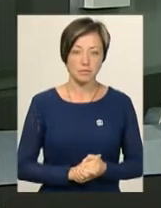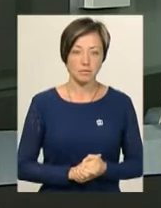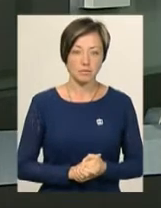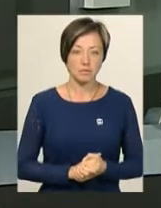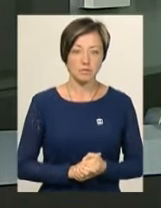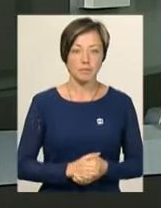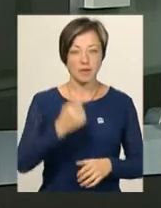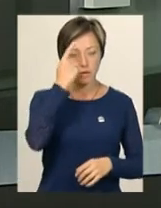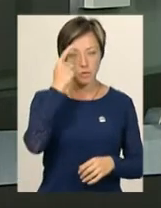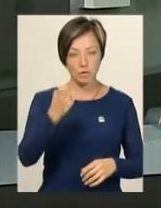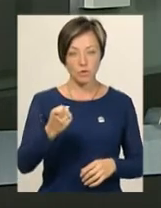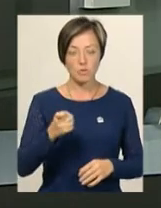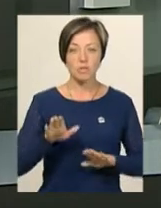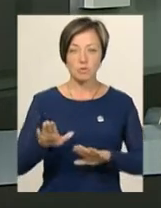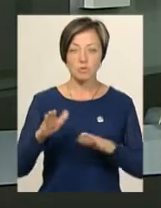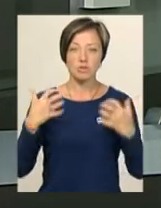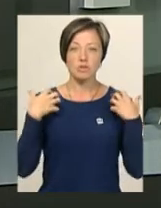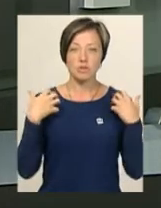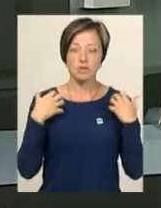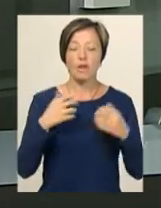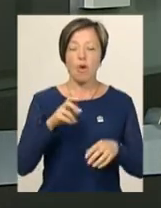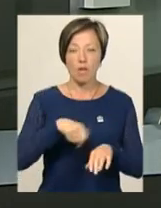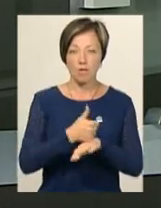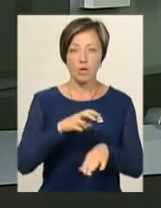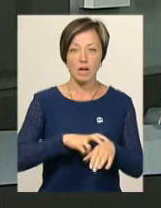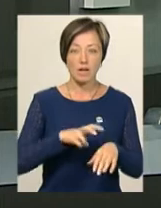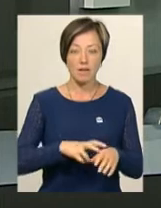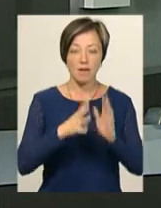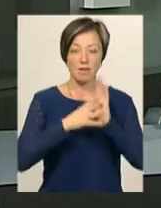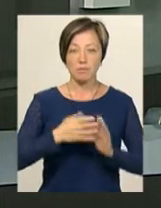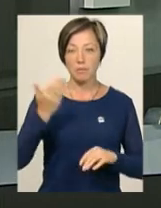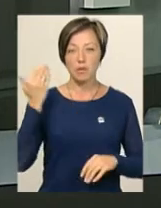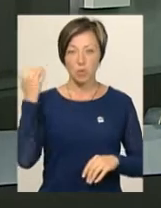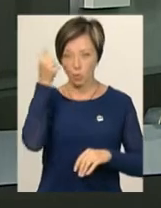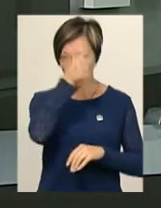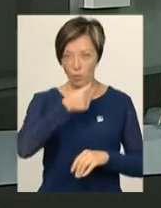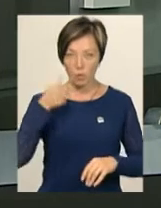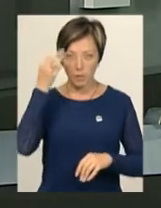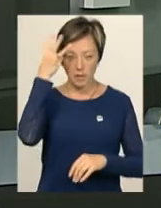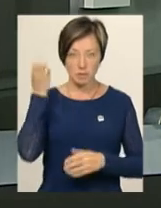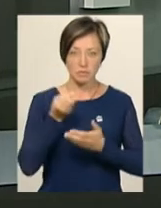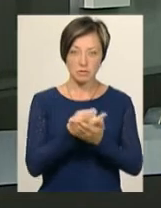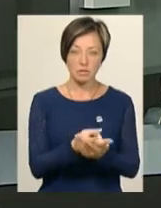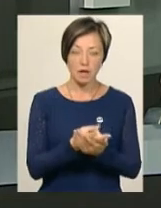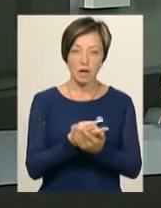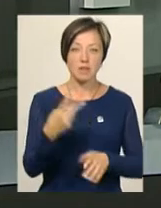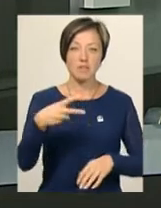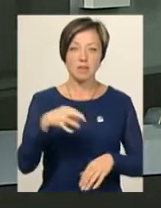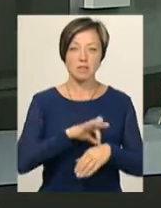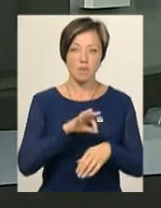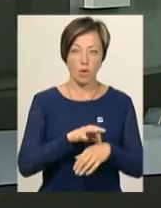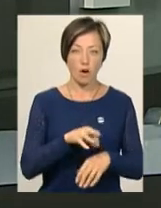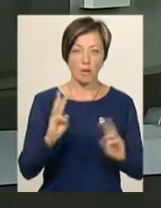Як повідомила Нінель Марцонь, за 9 місяців минулого року до Хмельницької інфекційної лікарні ушпитали 20 хворих на